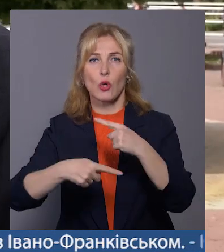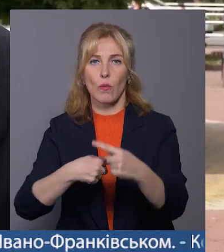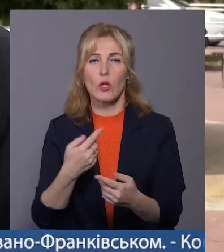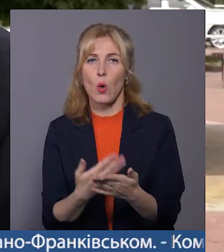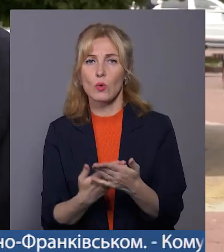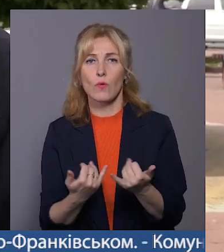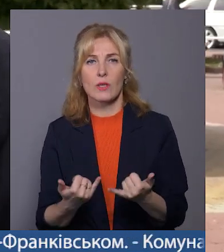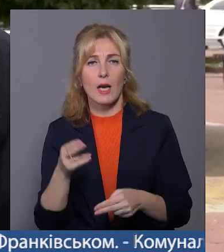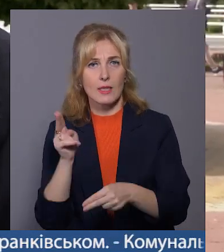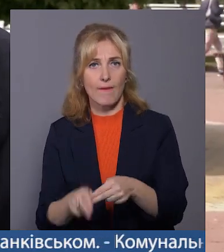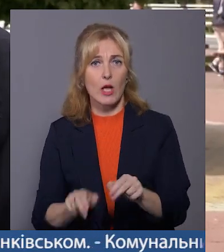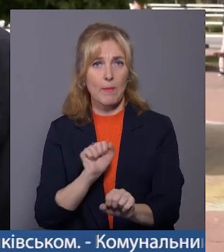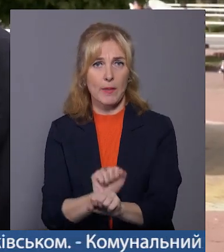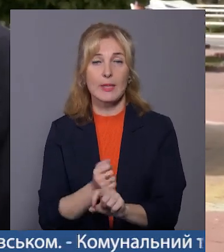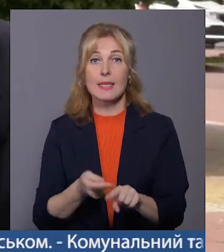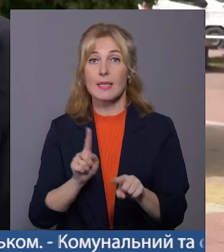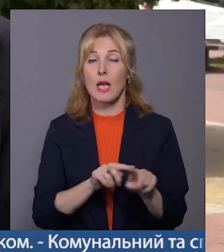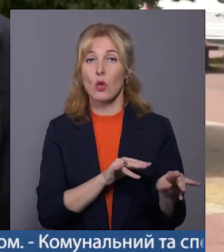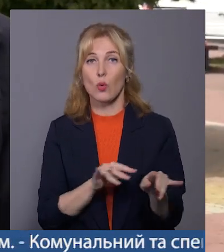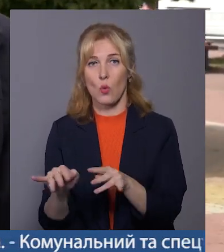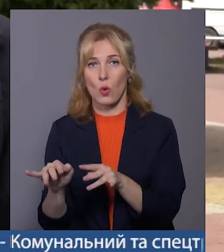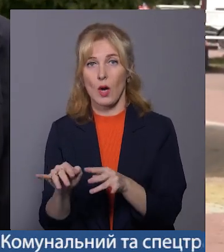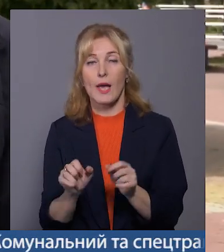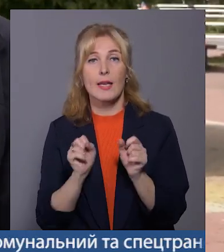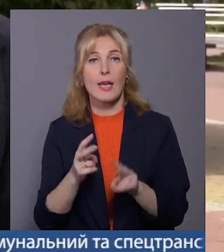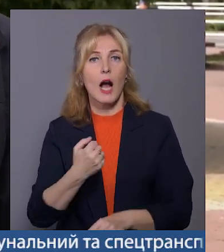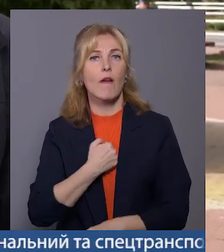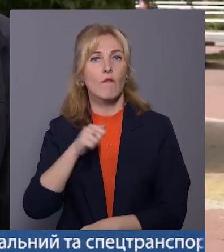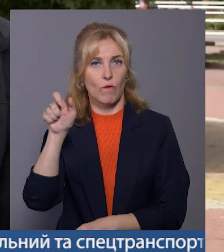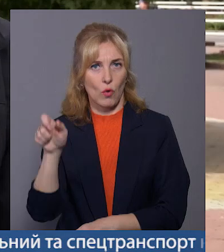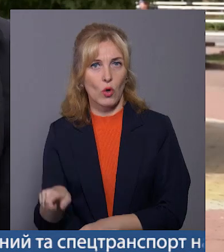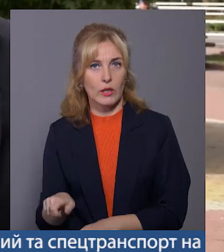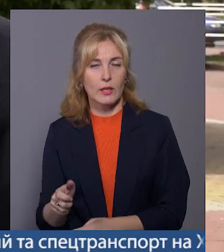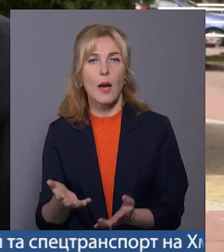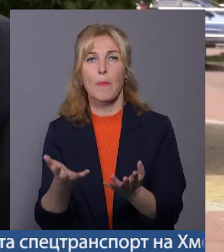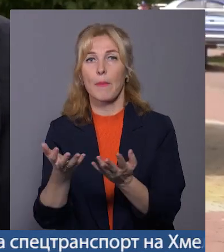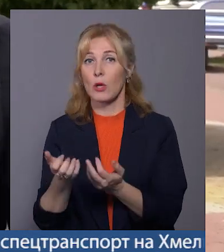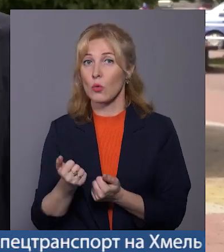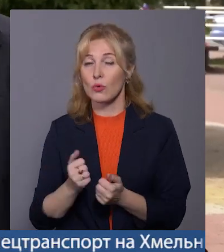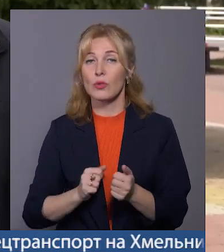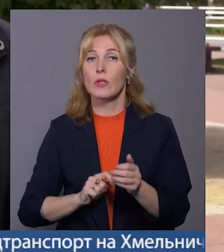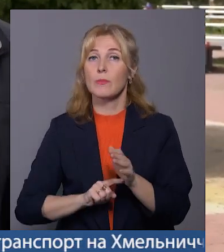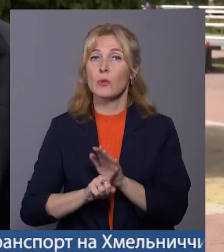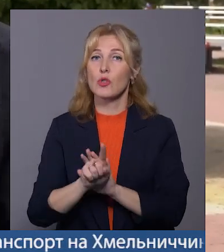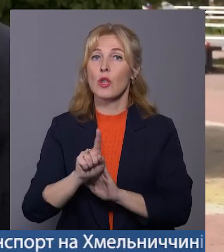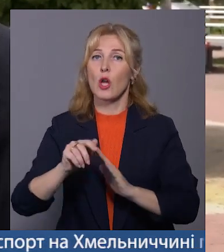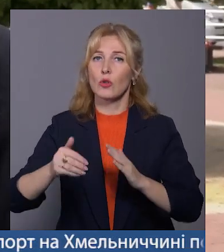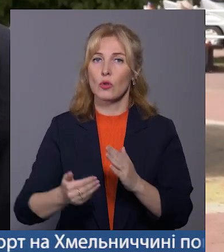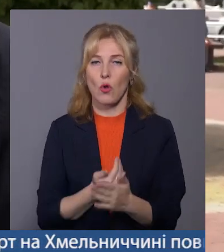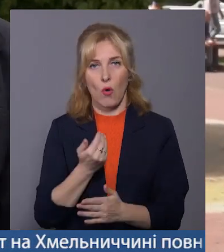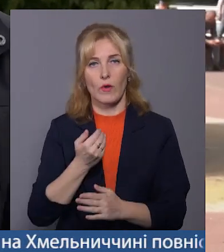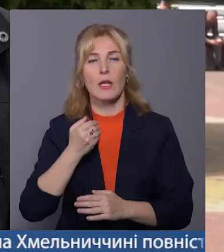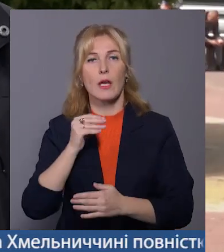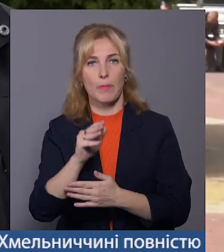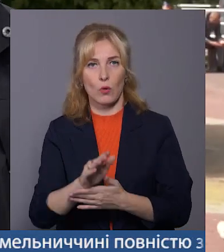воно завершитися і припинитися цей рух, як воїни беруть і дають новий поштовх, і